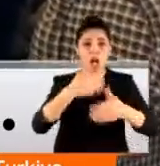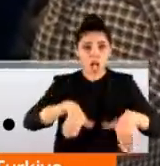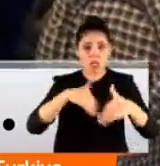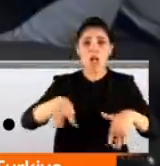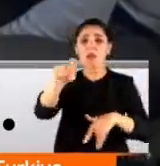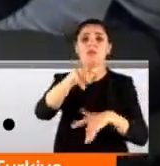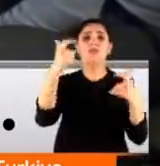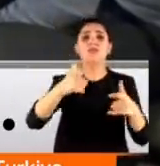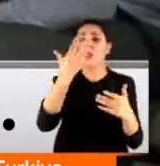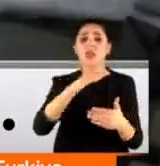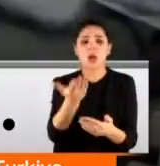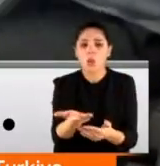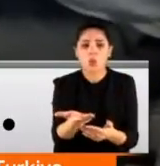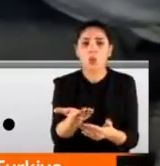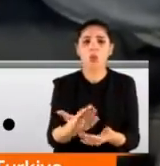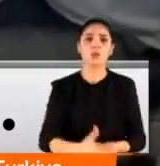burada yok.